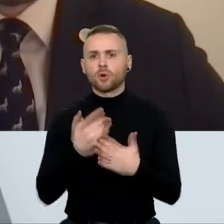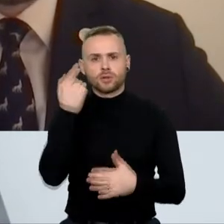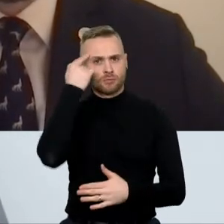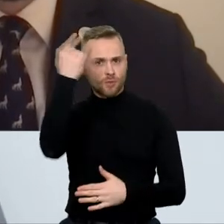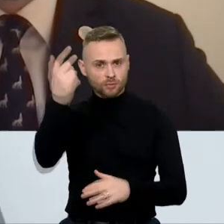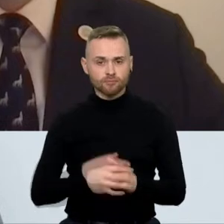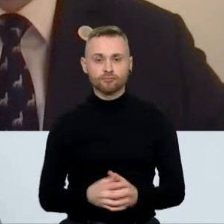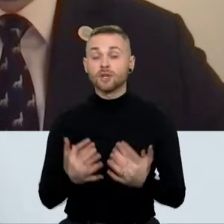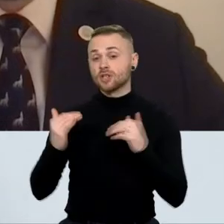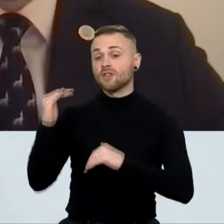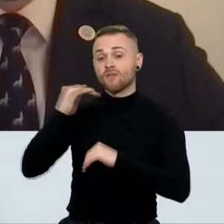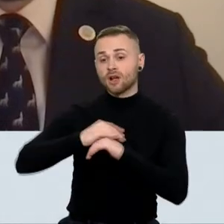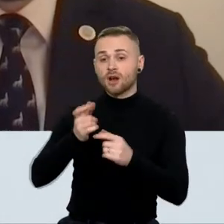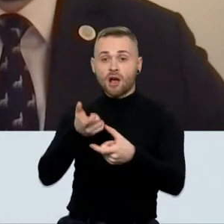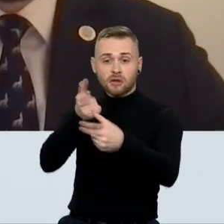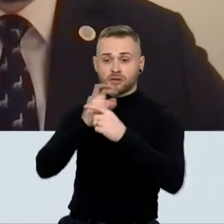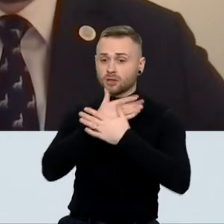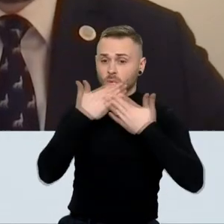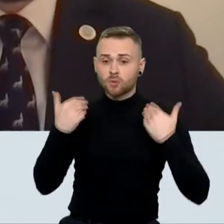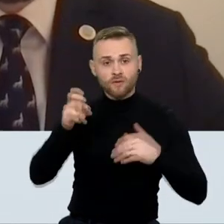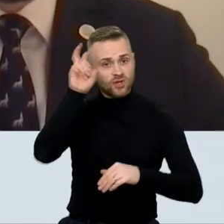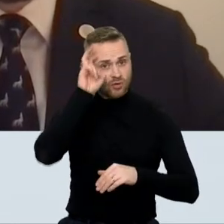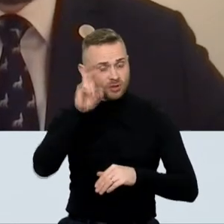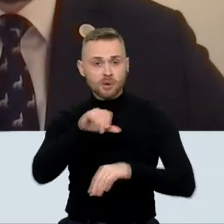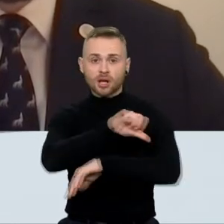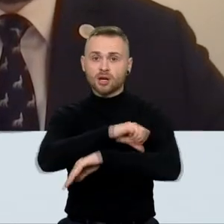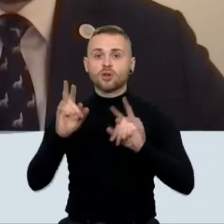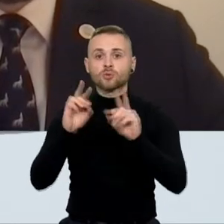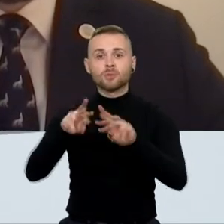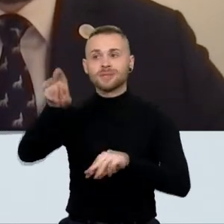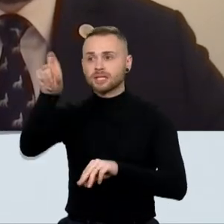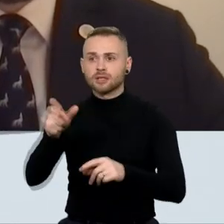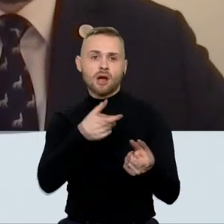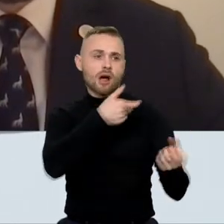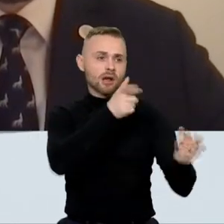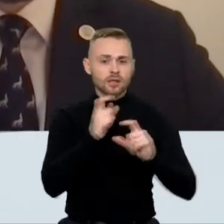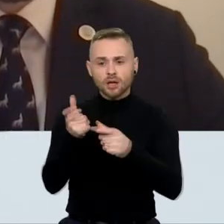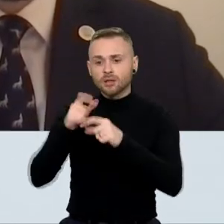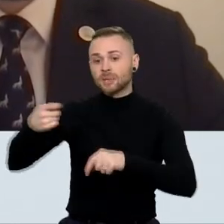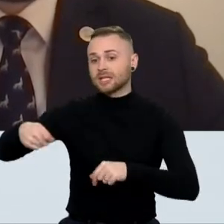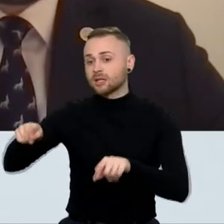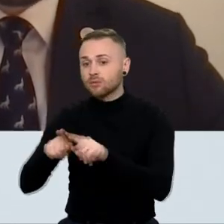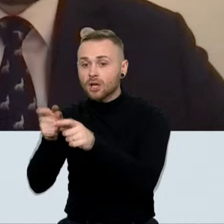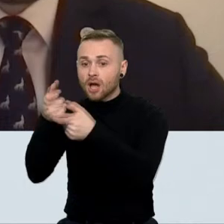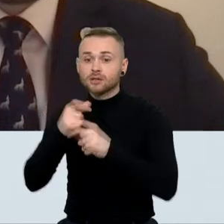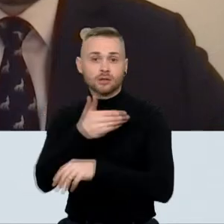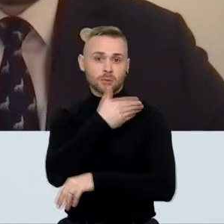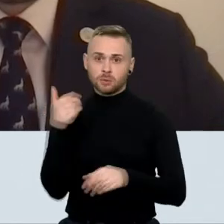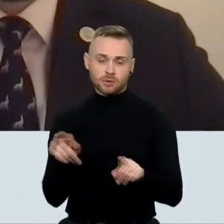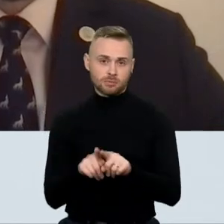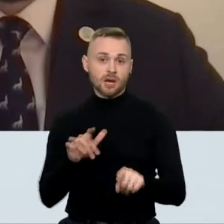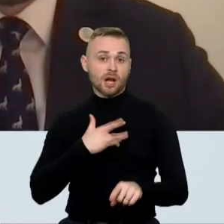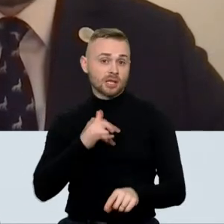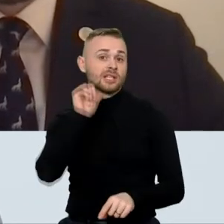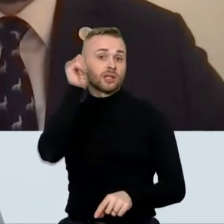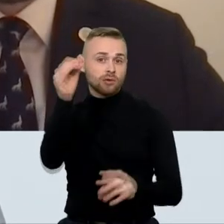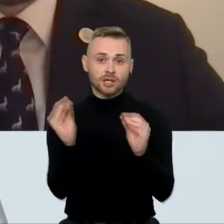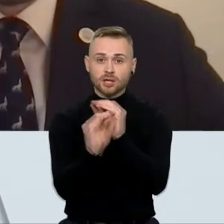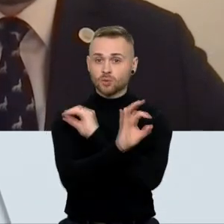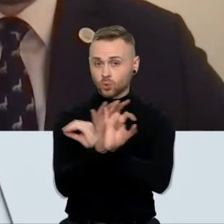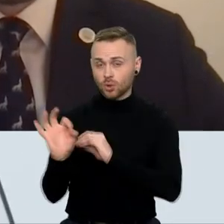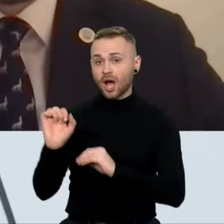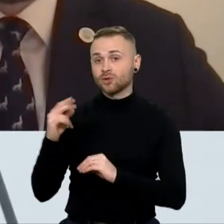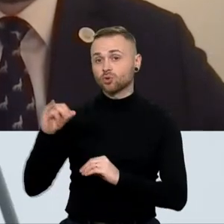mes šiam vakaro atsakymu neturim nei iš vyriausybės, nei iš krašto apsaugos ministro, nei iš prezidentūros. Galbūt ryto ir ryte dešimtai vykus Arvido